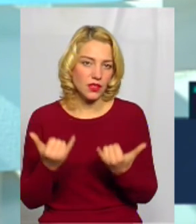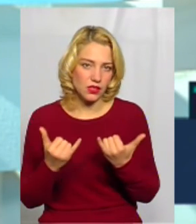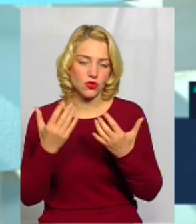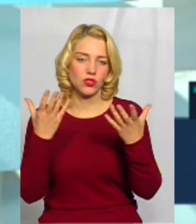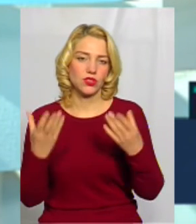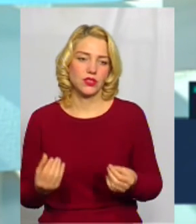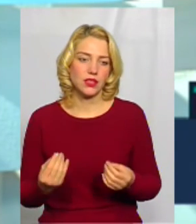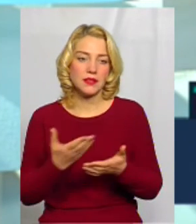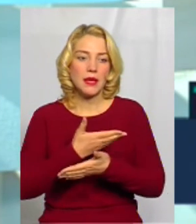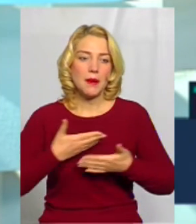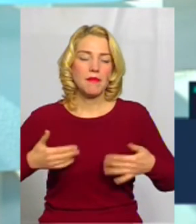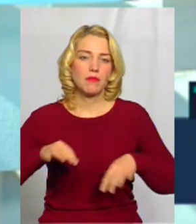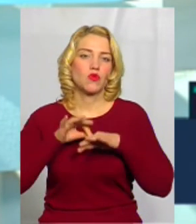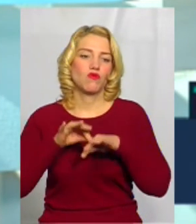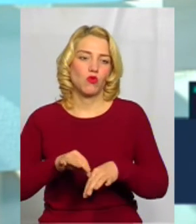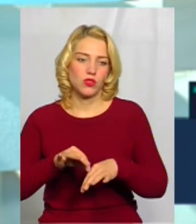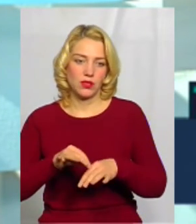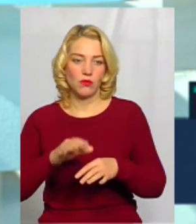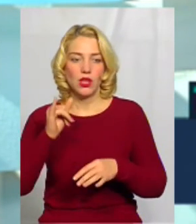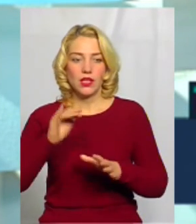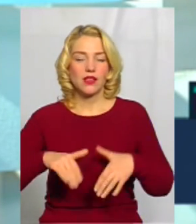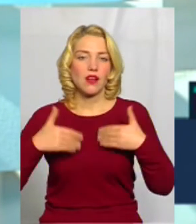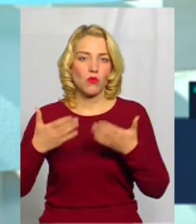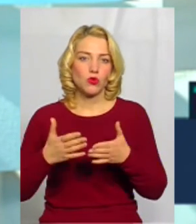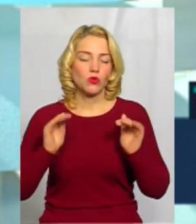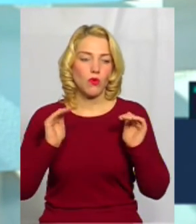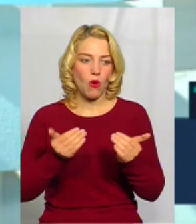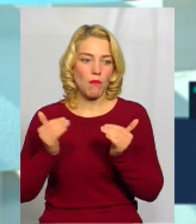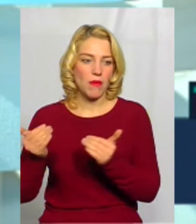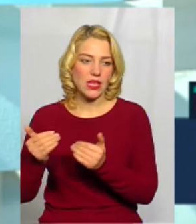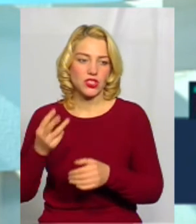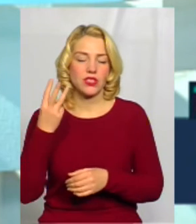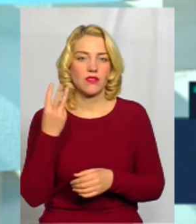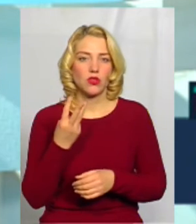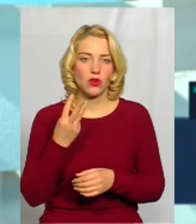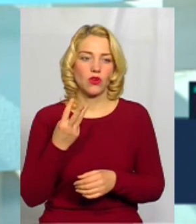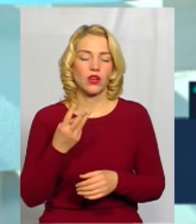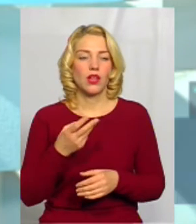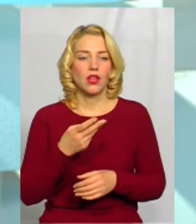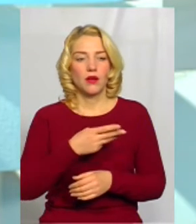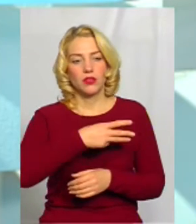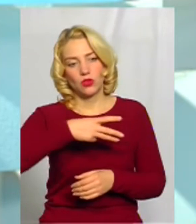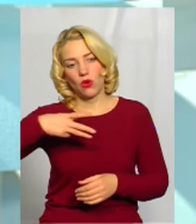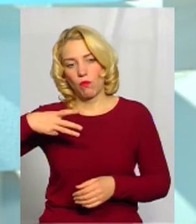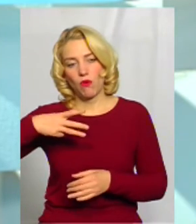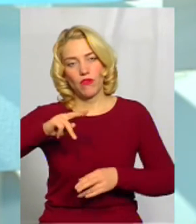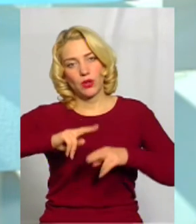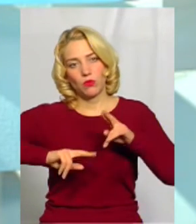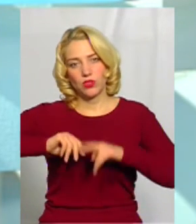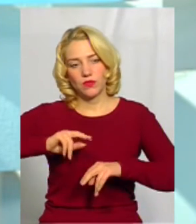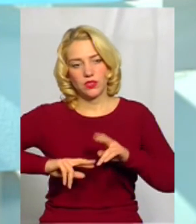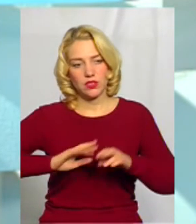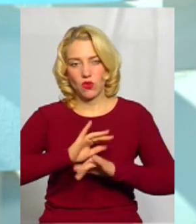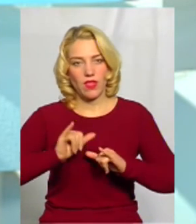ми проводимо чи рекомендуємо обмеження трьох поверхів, трьох поверх, ні більше, будівництво.